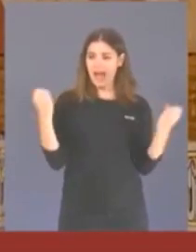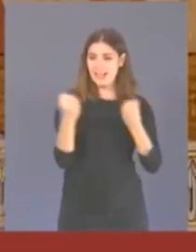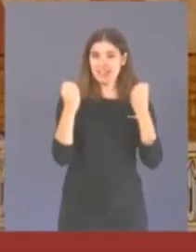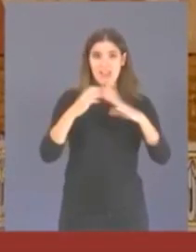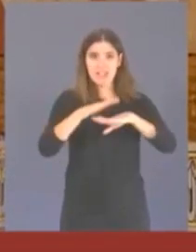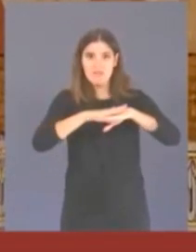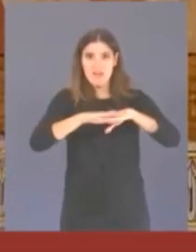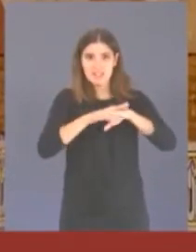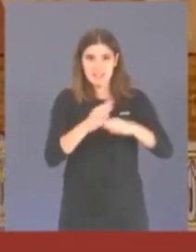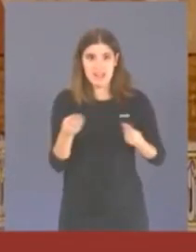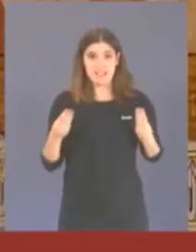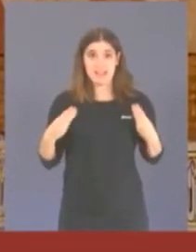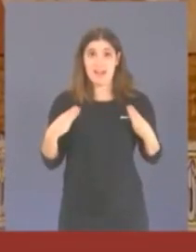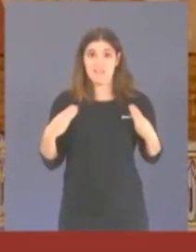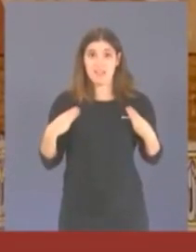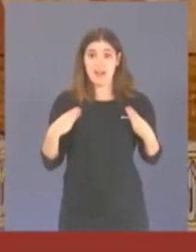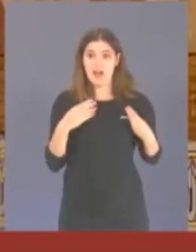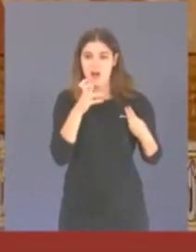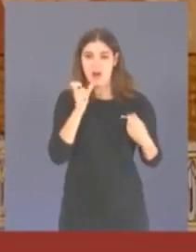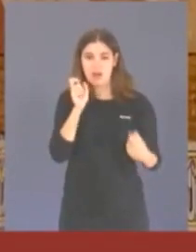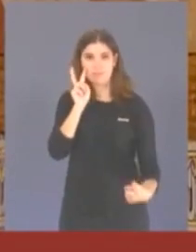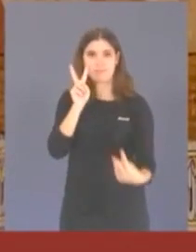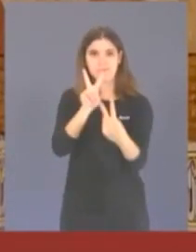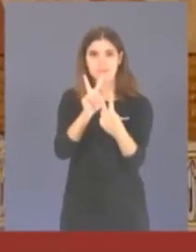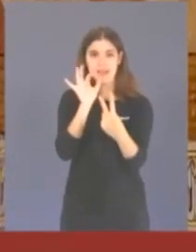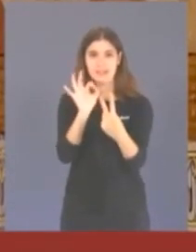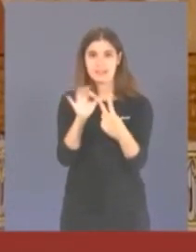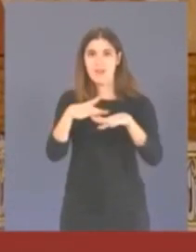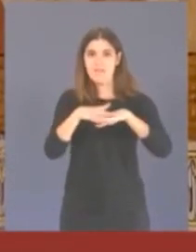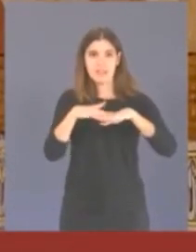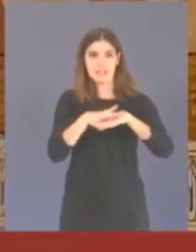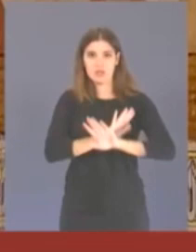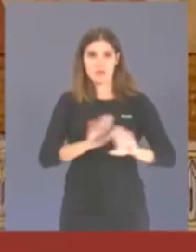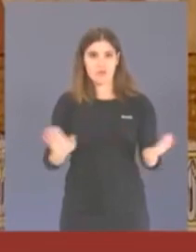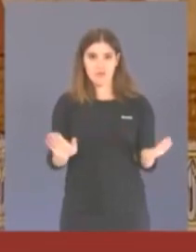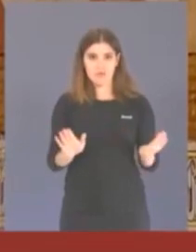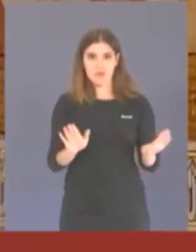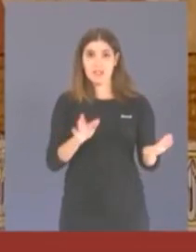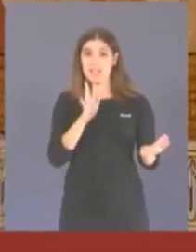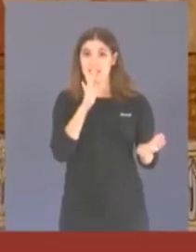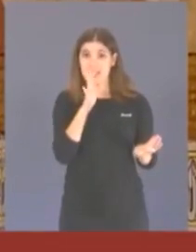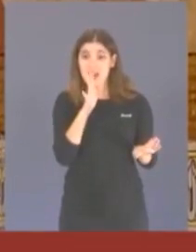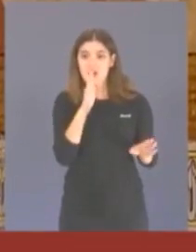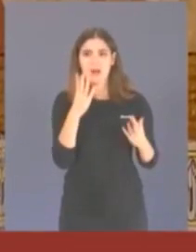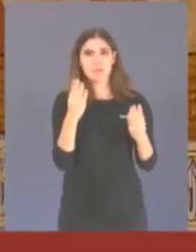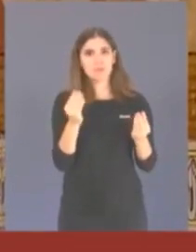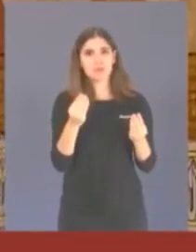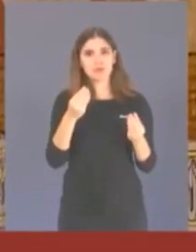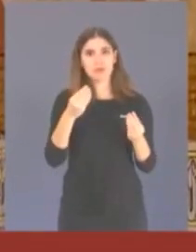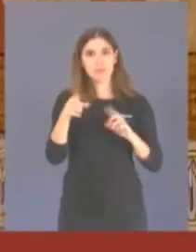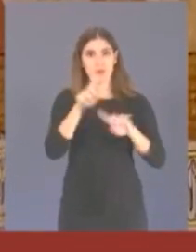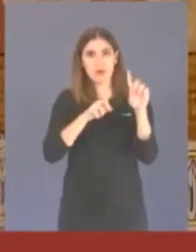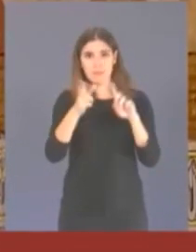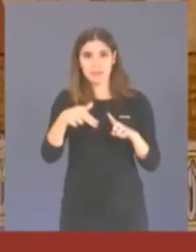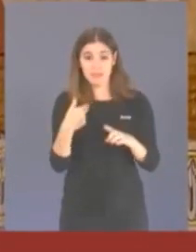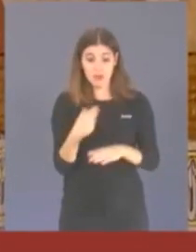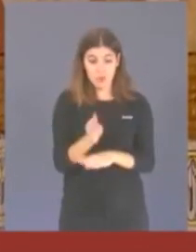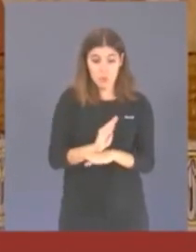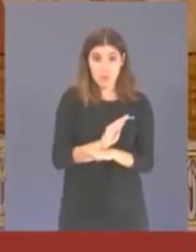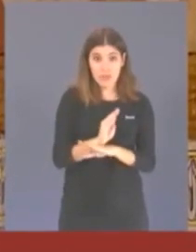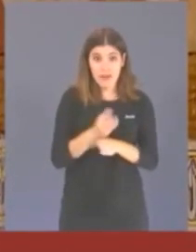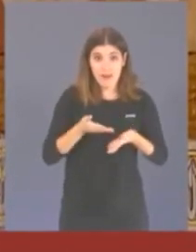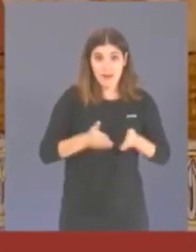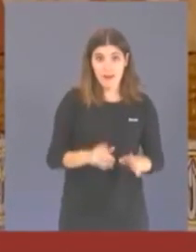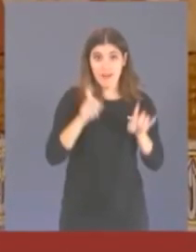essencials per a la vida les tenim davant dels ulls i són molt simples i, a l'hora, eternament atàviques. Criar, cuidar